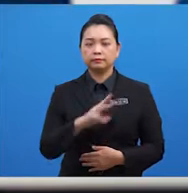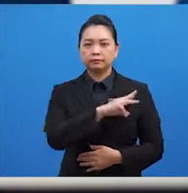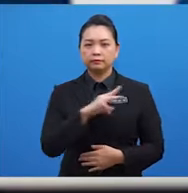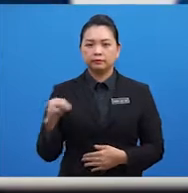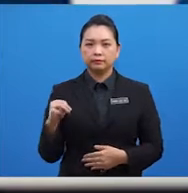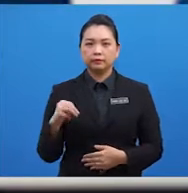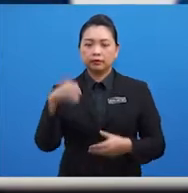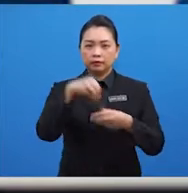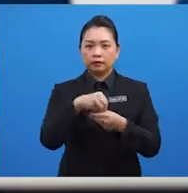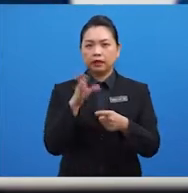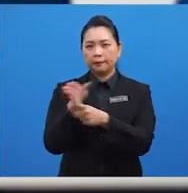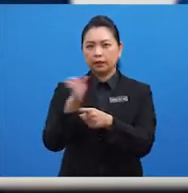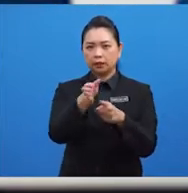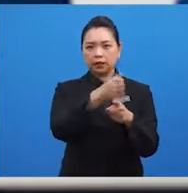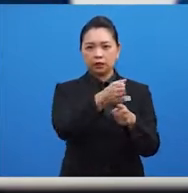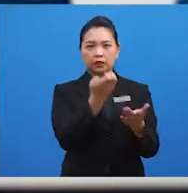Manakala, dalam